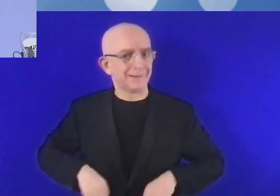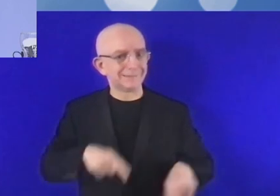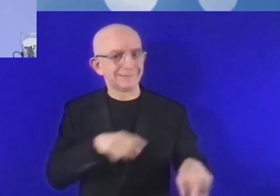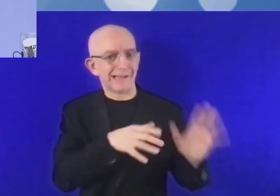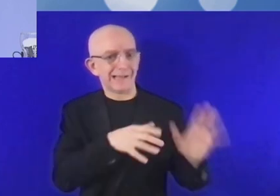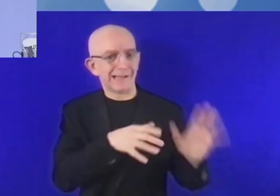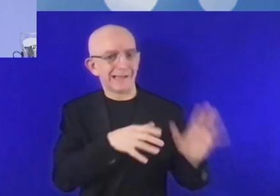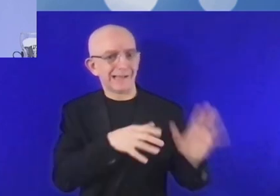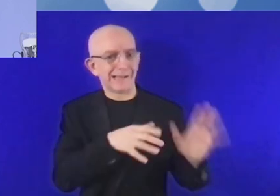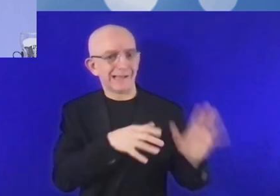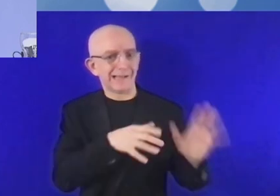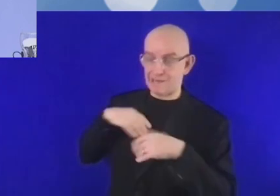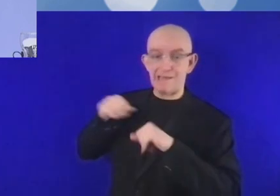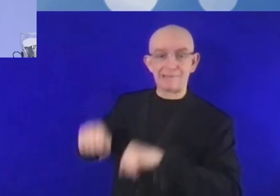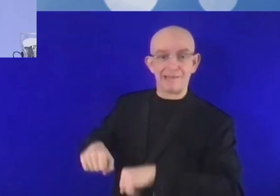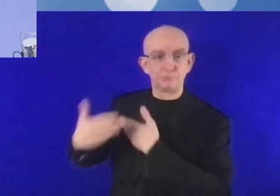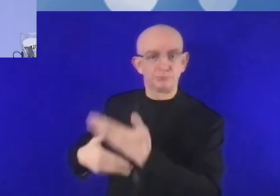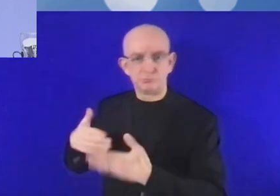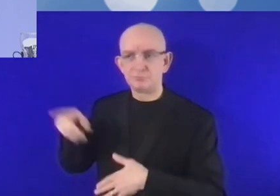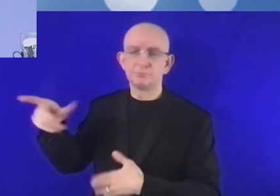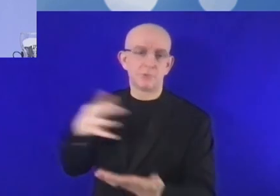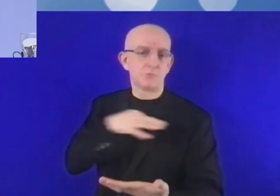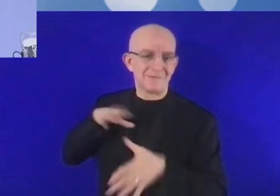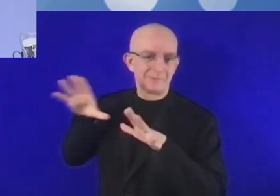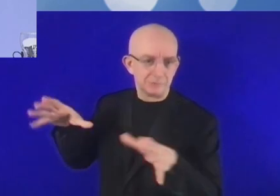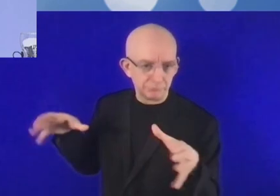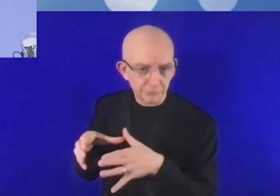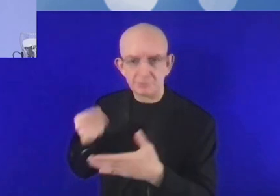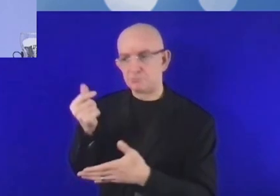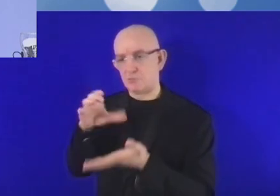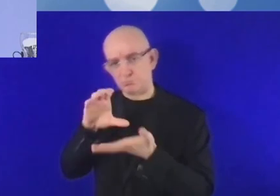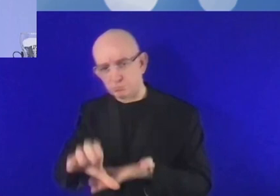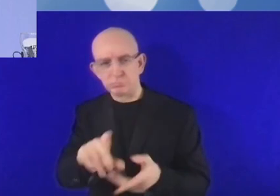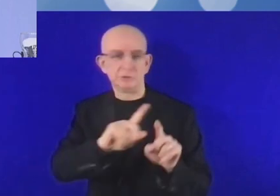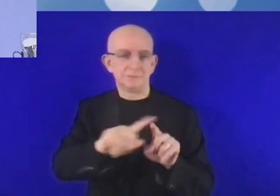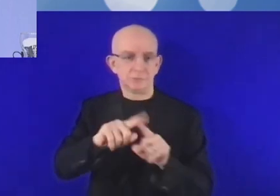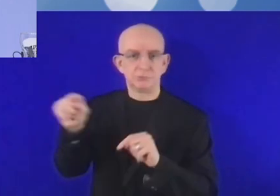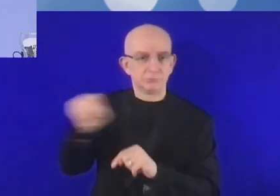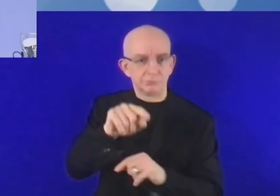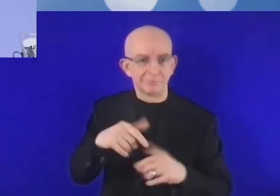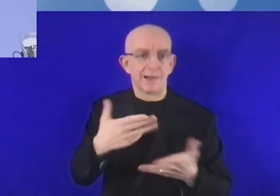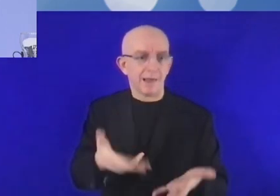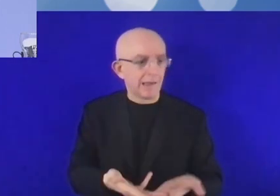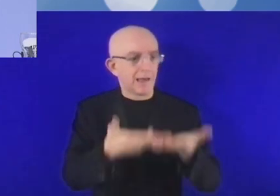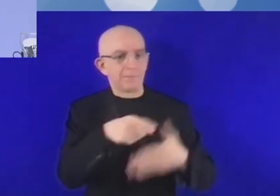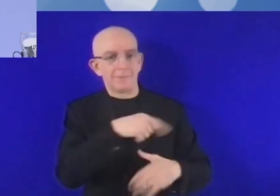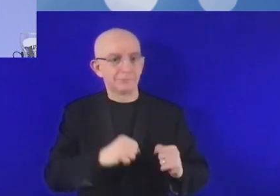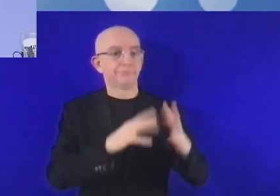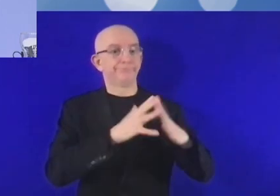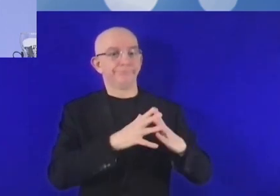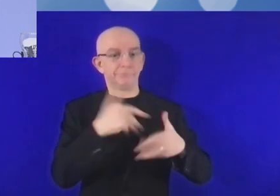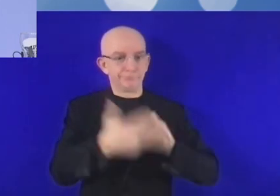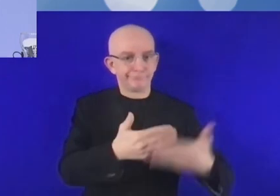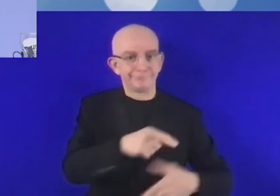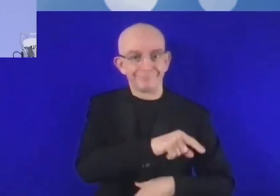bien sûr, il est plus facile de créer une entreprise, de créer une start-up et de commencer à travailler. Là